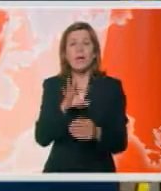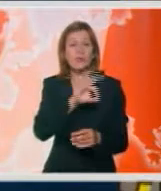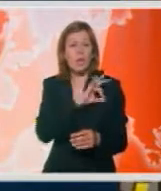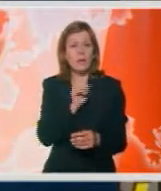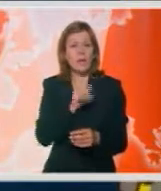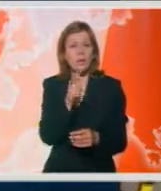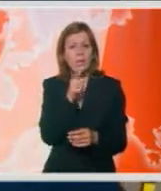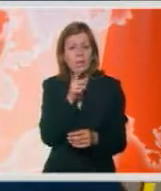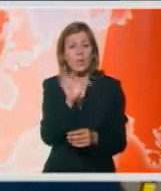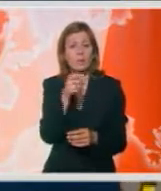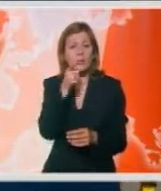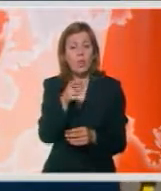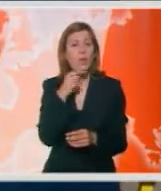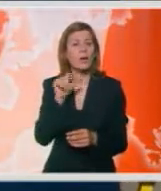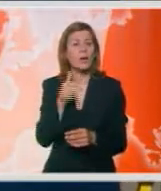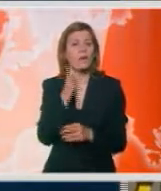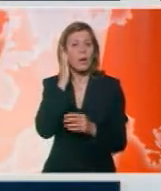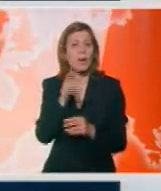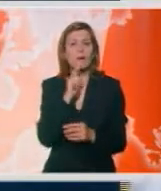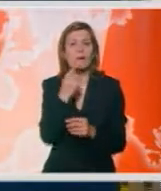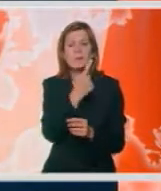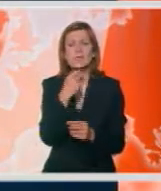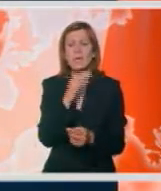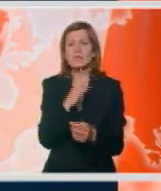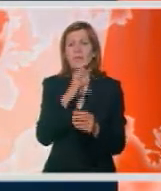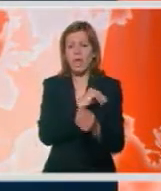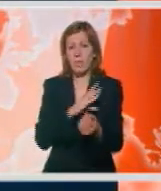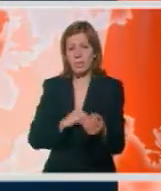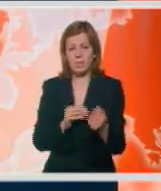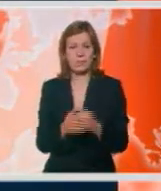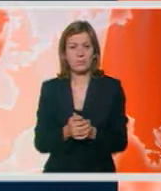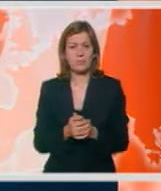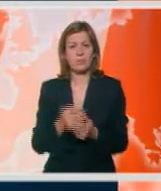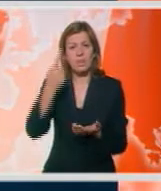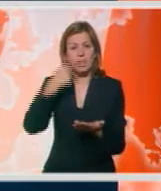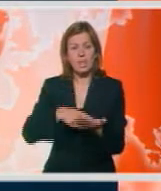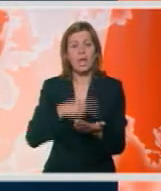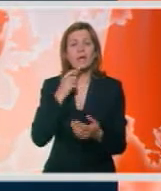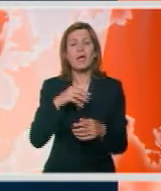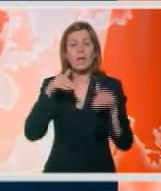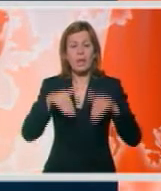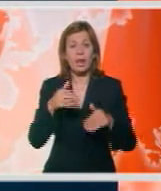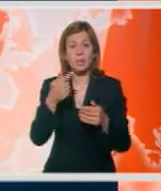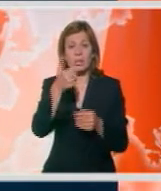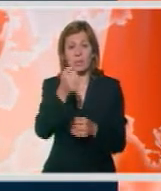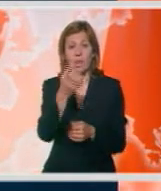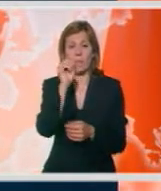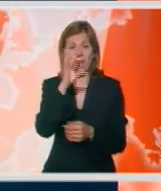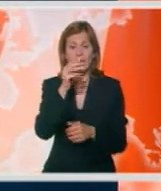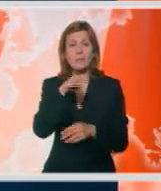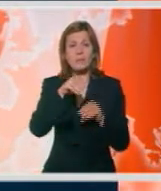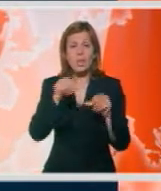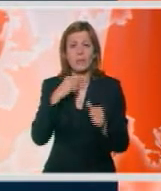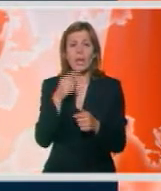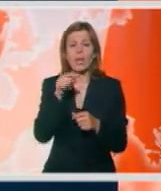treba tražiti u tome već najverovatnije u individualnim slabostima. Hiljade igrača iz više od 115 zemalja